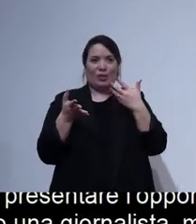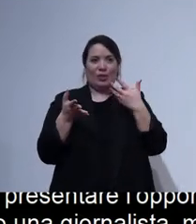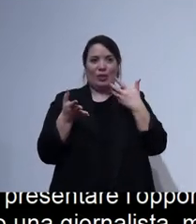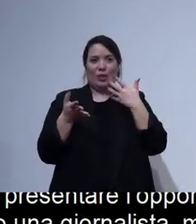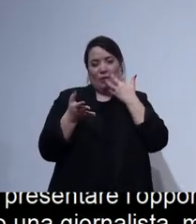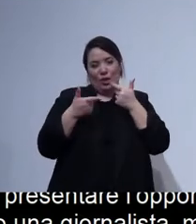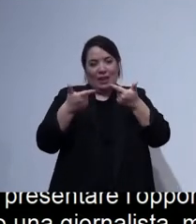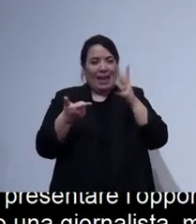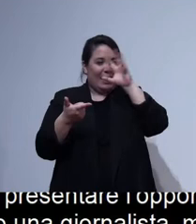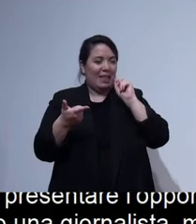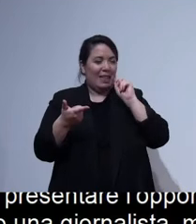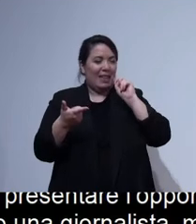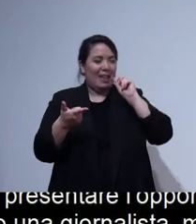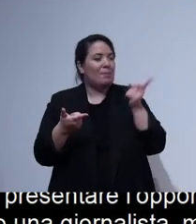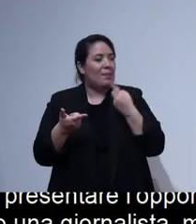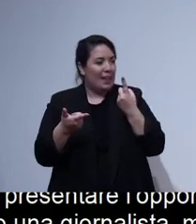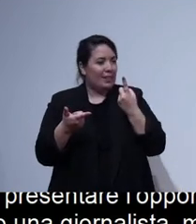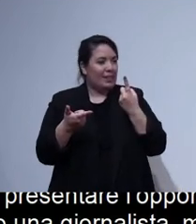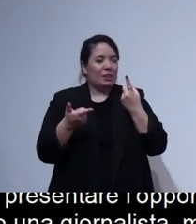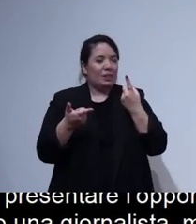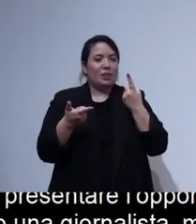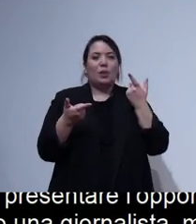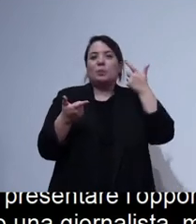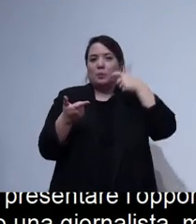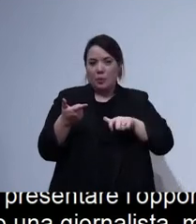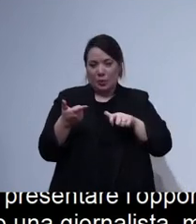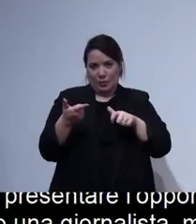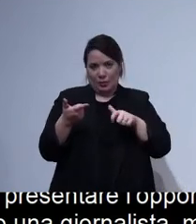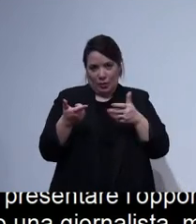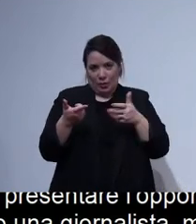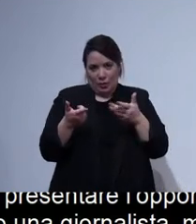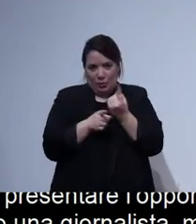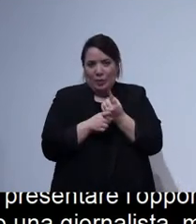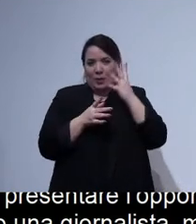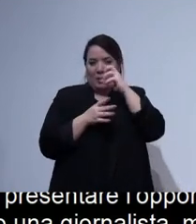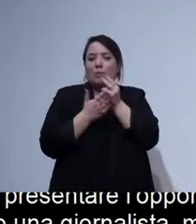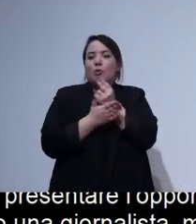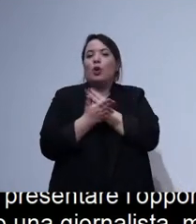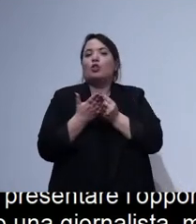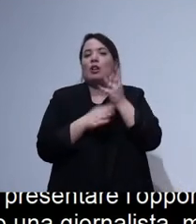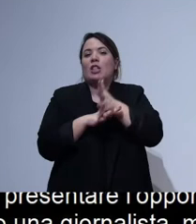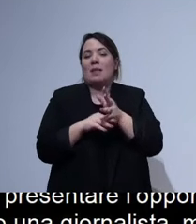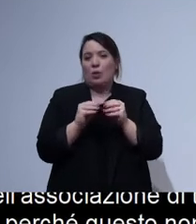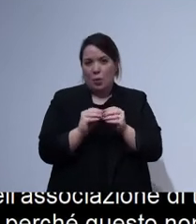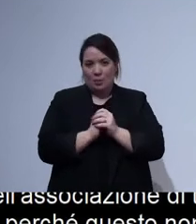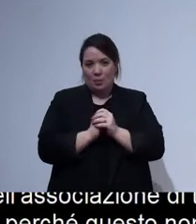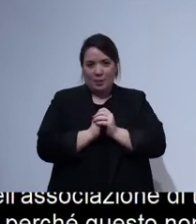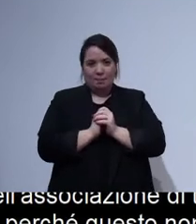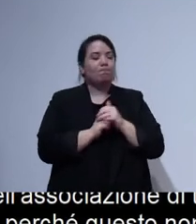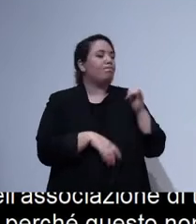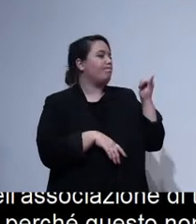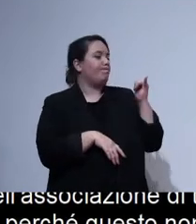meglio perché esiste e perché ha questo nome. Allora, vi spieghiamo un pochino come funzionerà